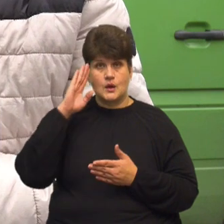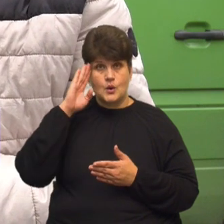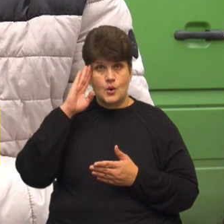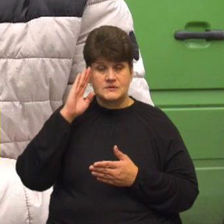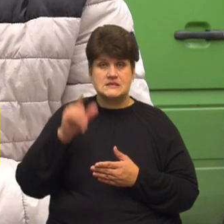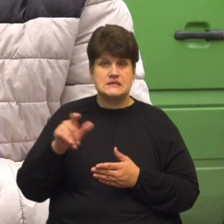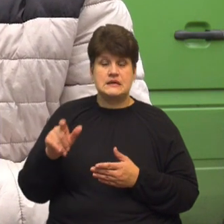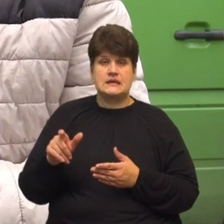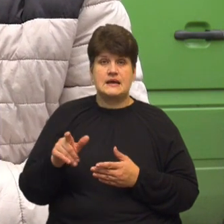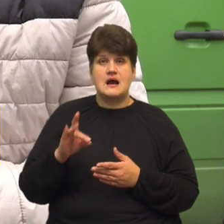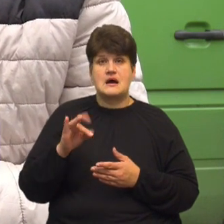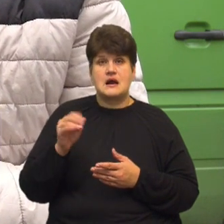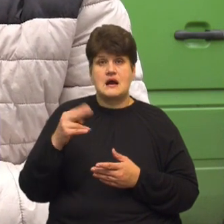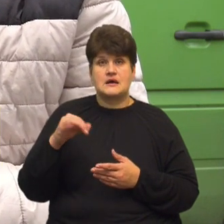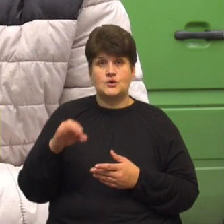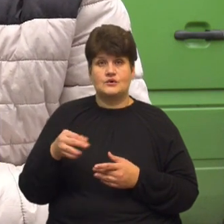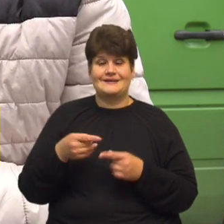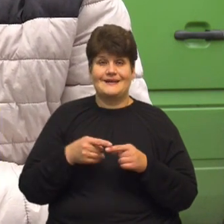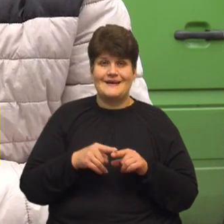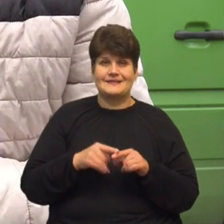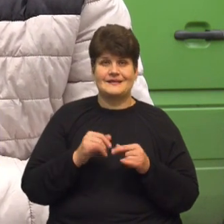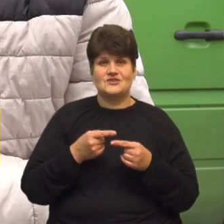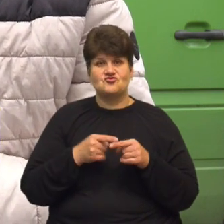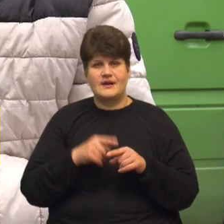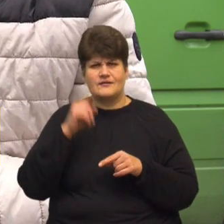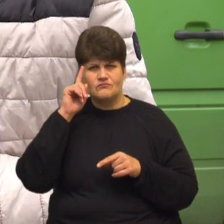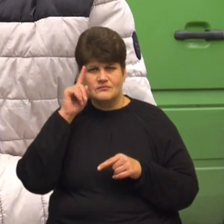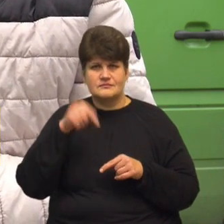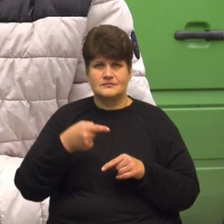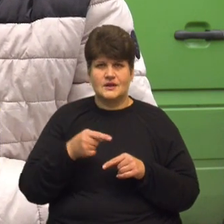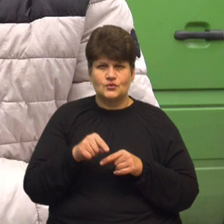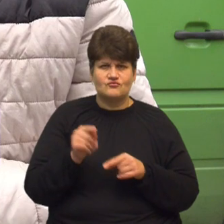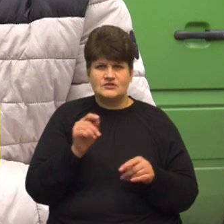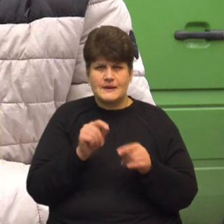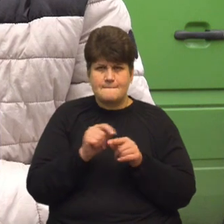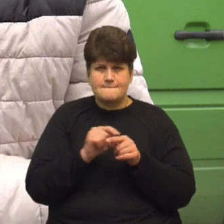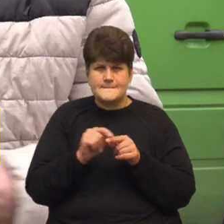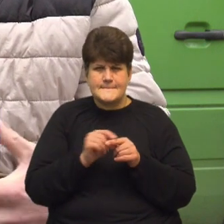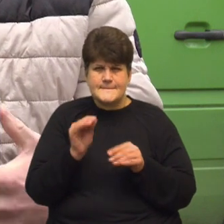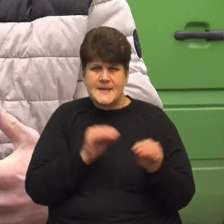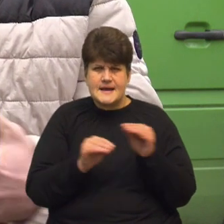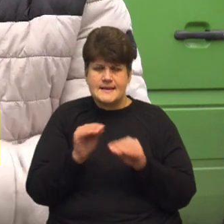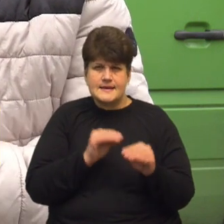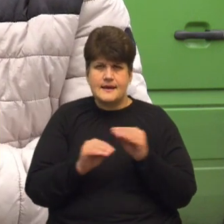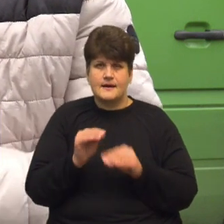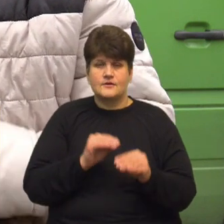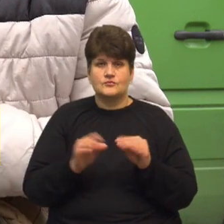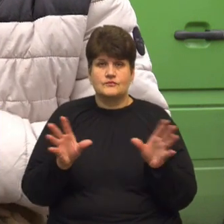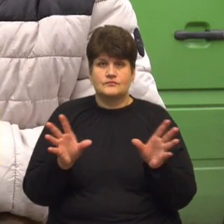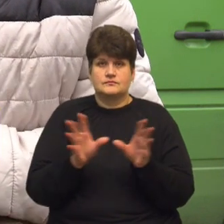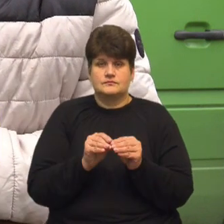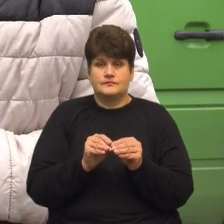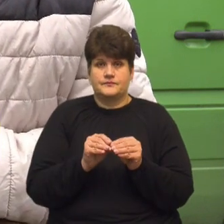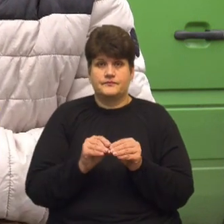радіотехніки, інженера, які вміють, знають. І тут їх вже паяють, складають комплектуючі докупи.